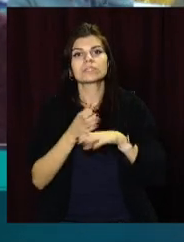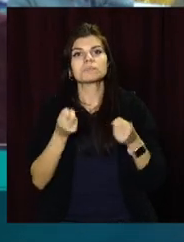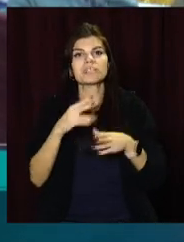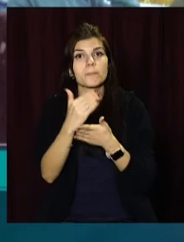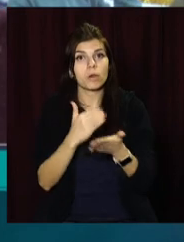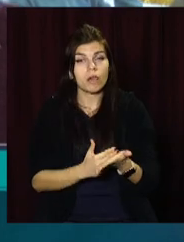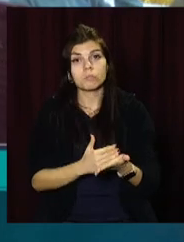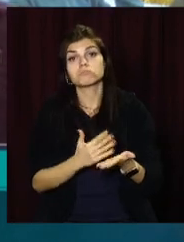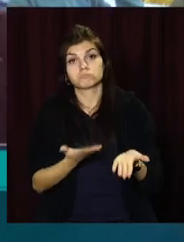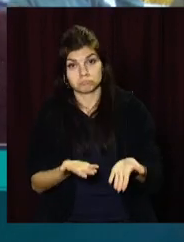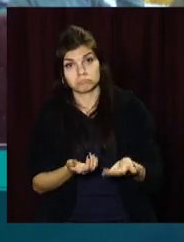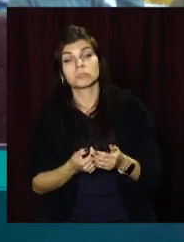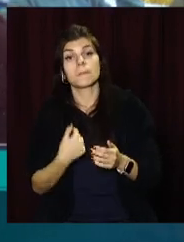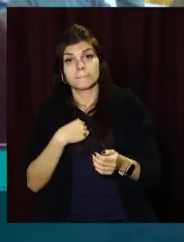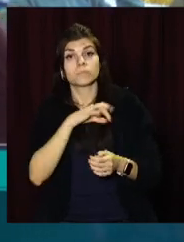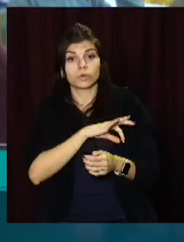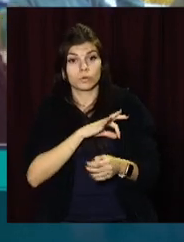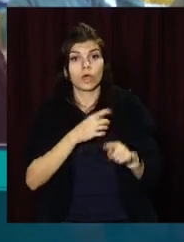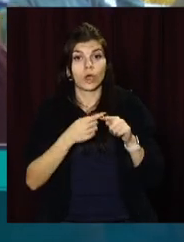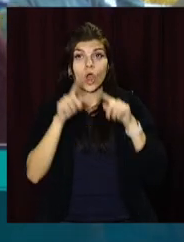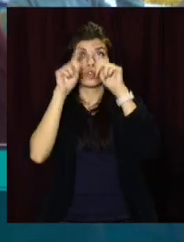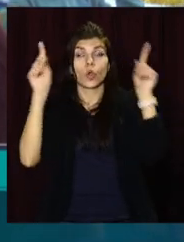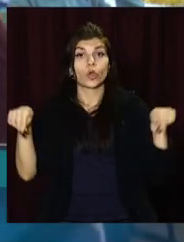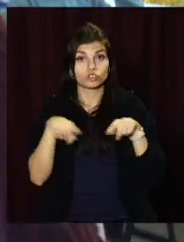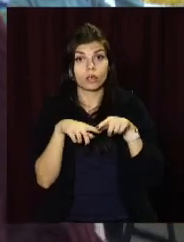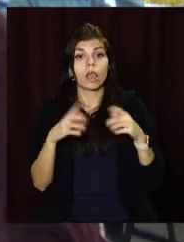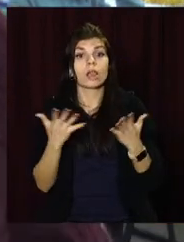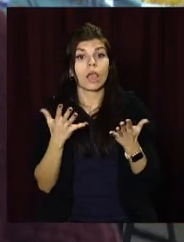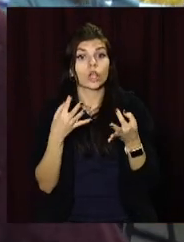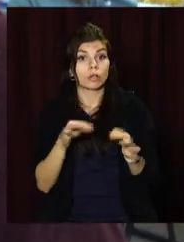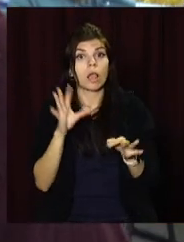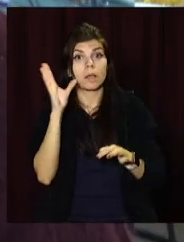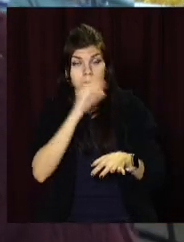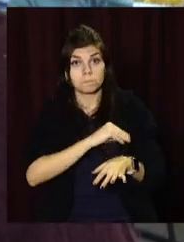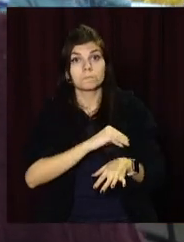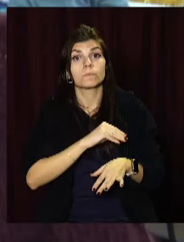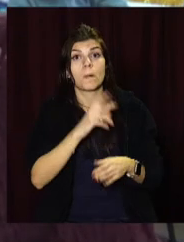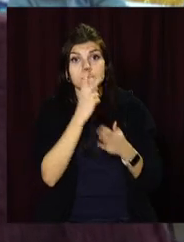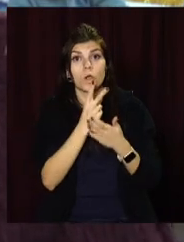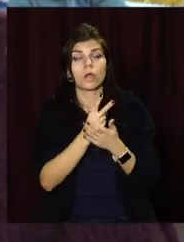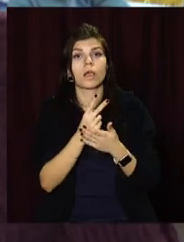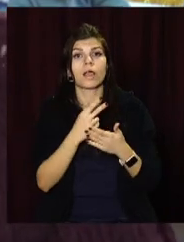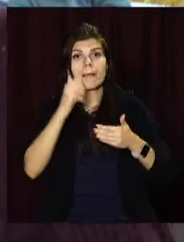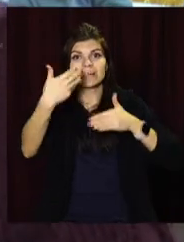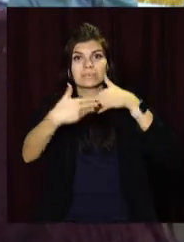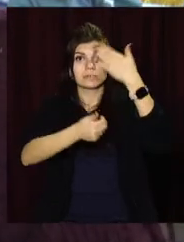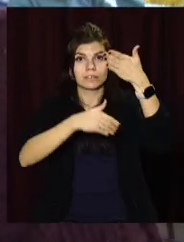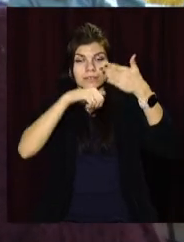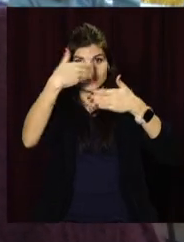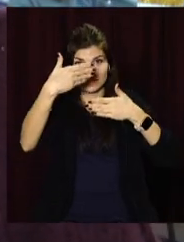програми і так далі. Користуємося цією дошкою, яка дозволяє показувати презентації